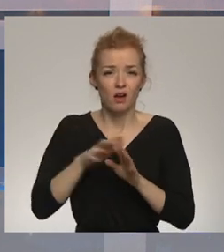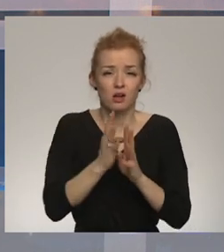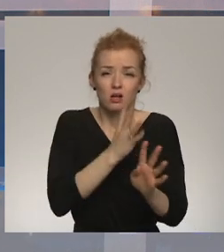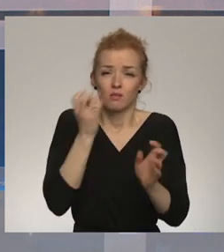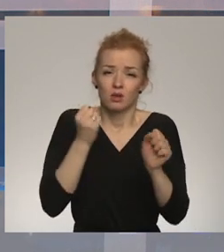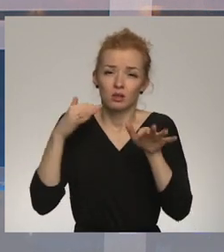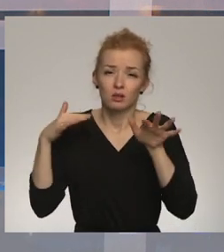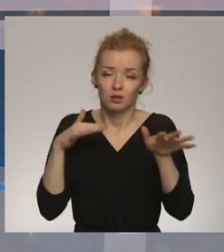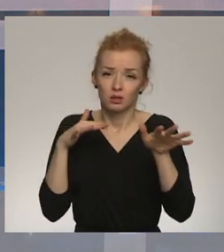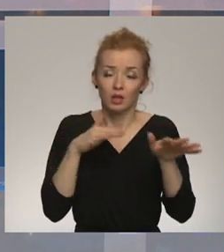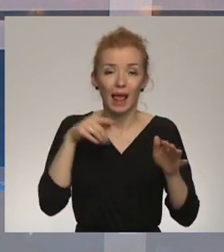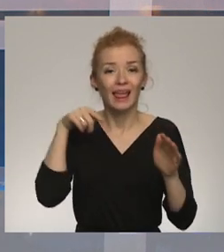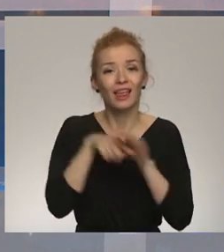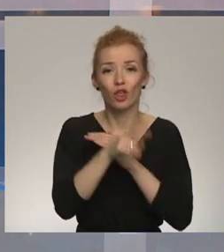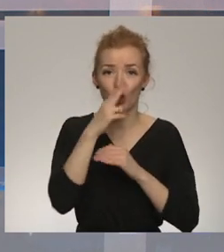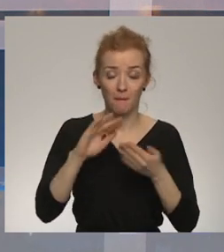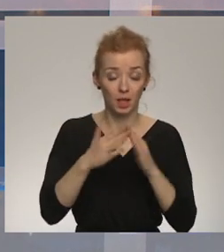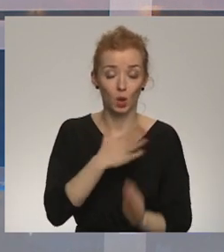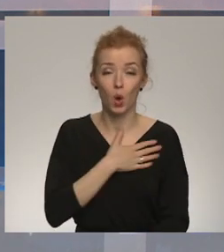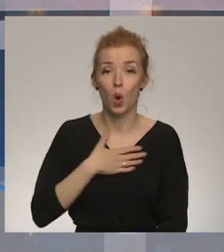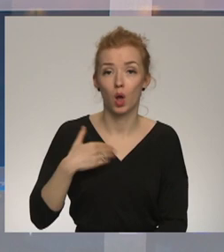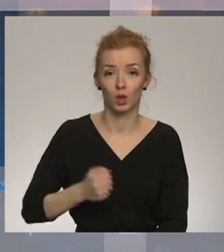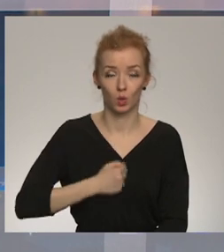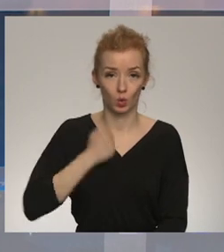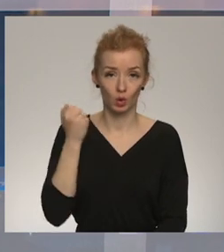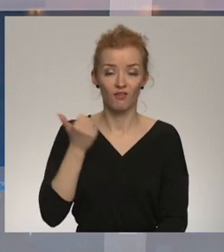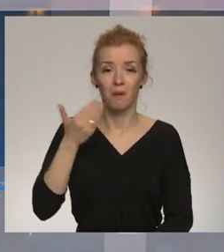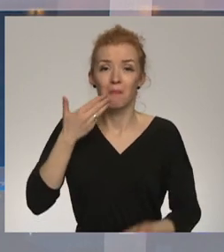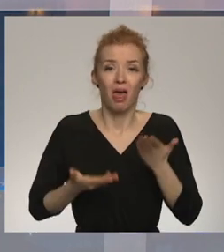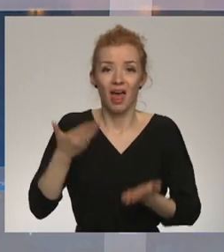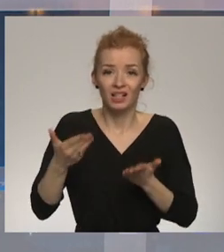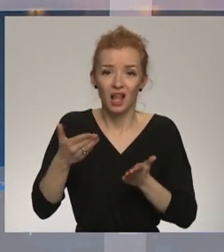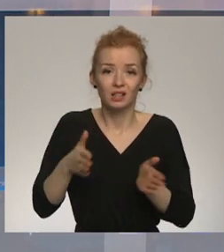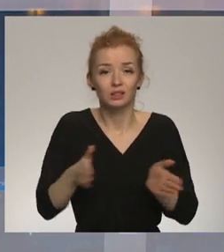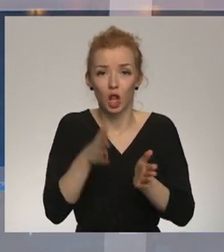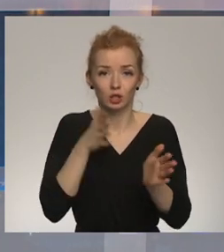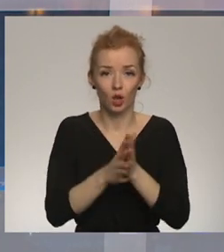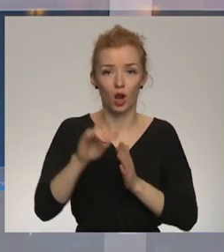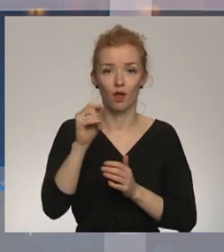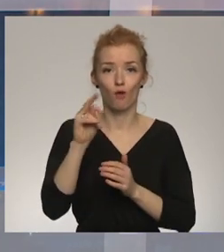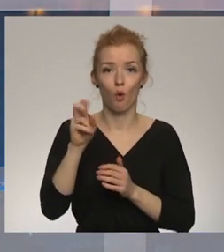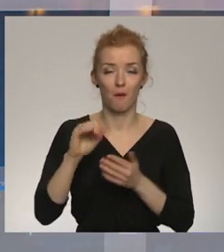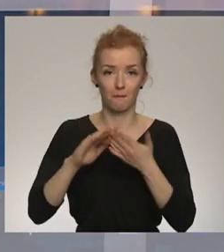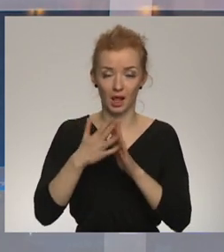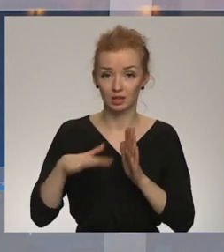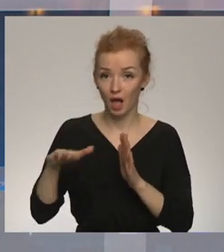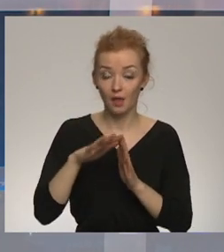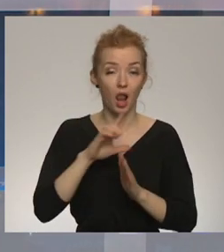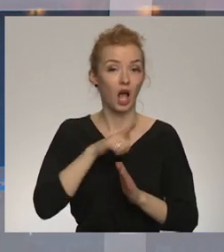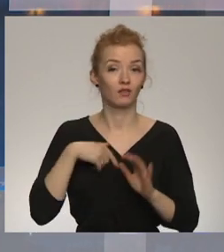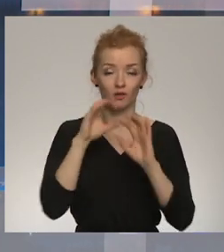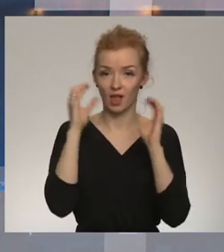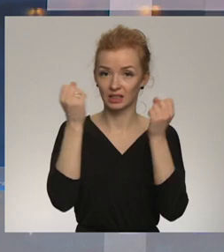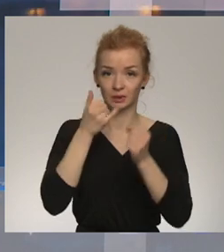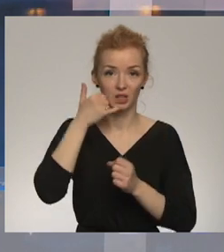tāpēc izkļūt ārā no pilsētas ir gandrīz neiespējami. Sievietē mēģinās nokļūt Latvijā caur ļvovu. Latvijas vēstniecība nav sazvanā, tā